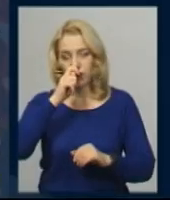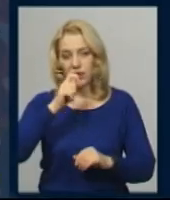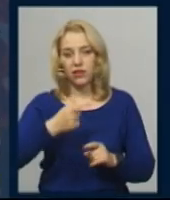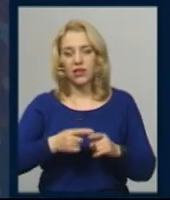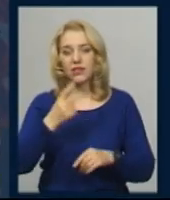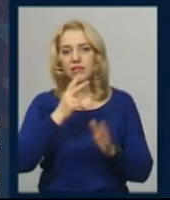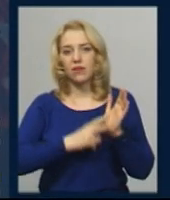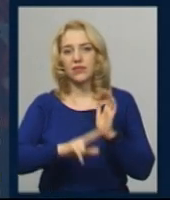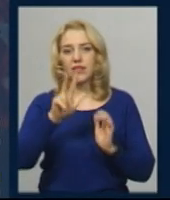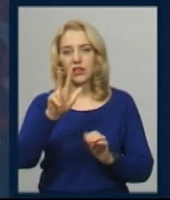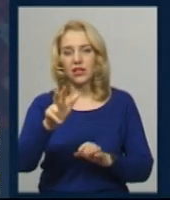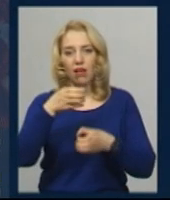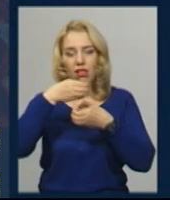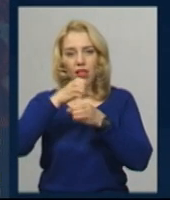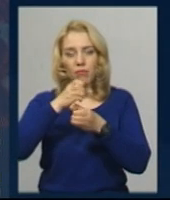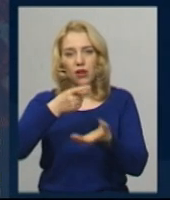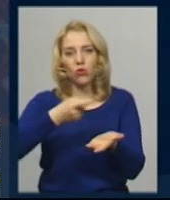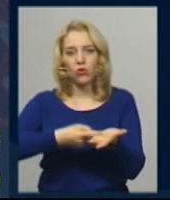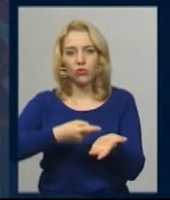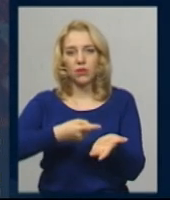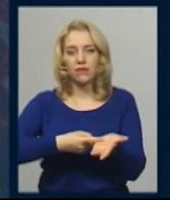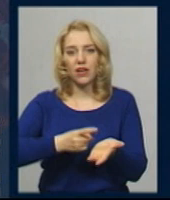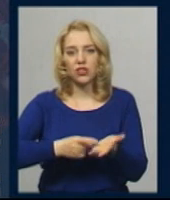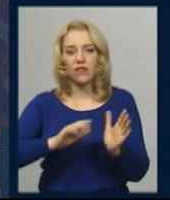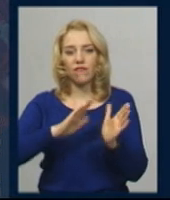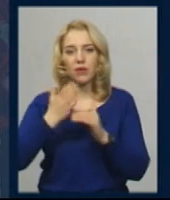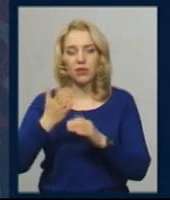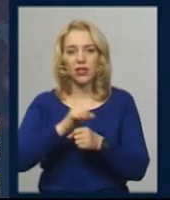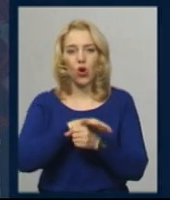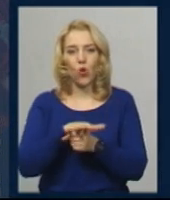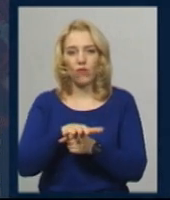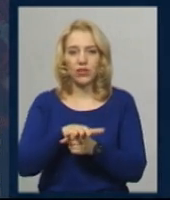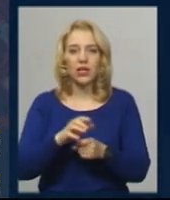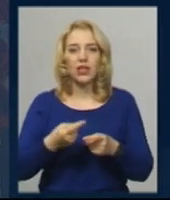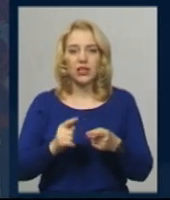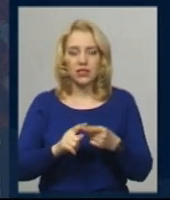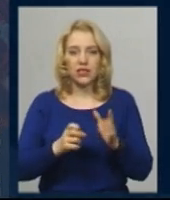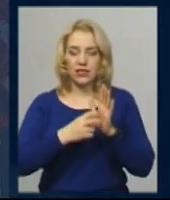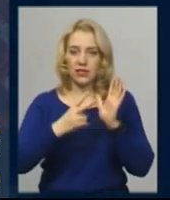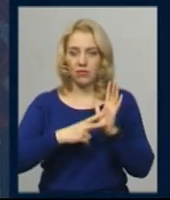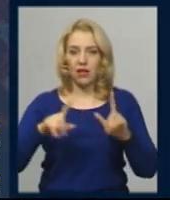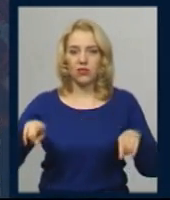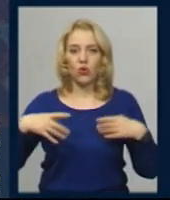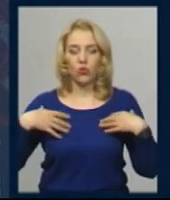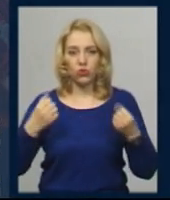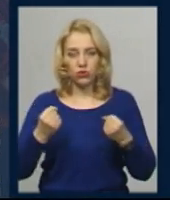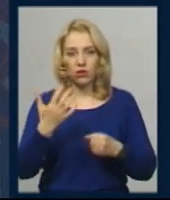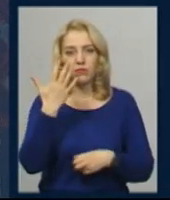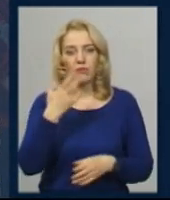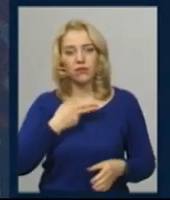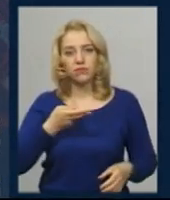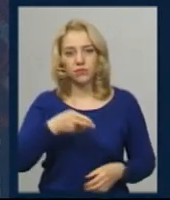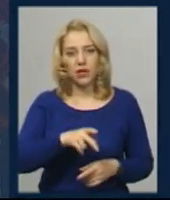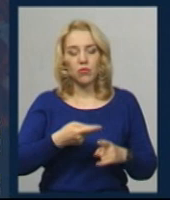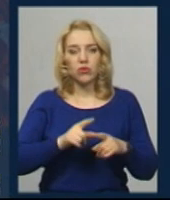73 лабораторно підтверджених випадків на COVID-19. З них 18 одужало, 5 летальних випадків. Про це